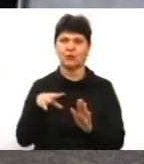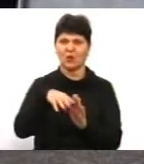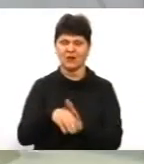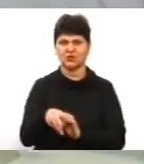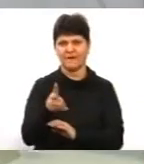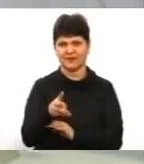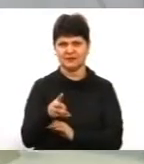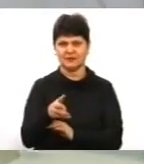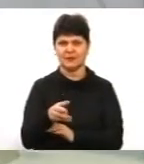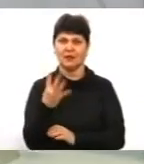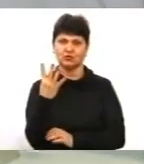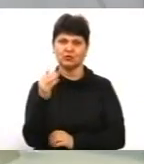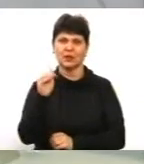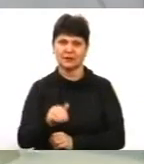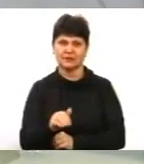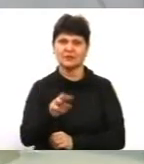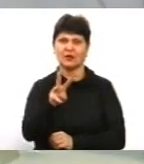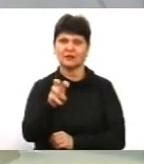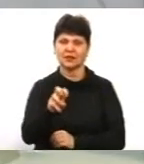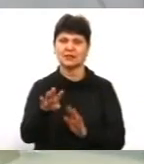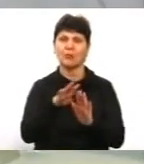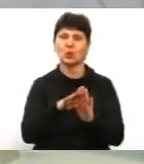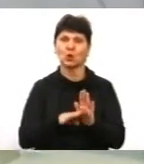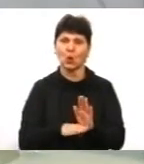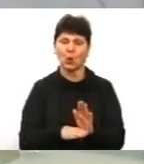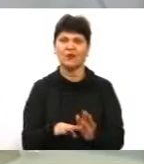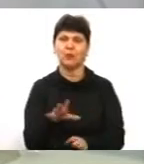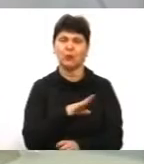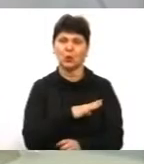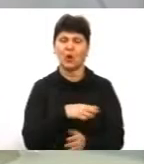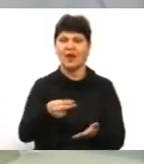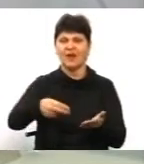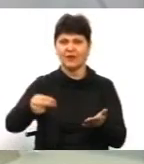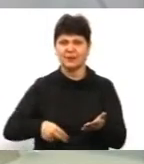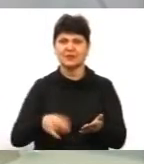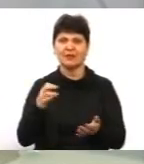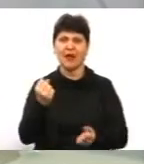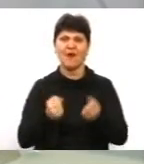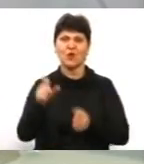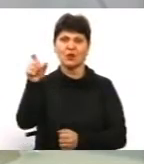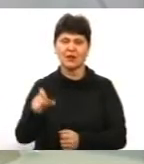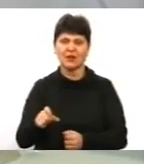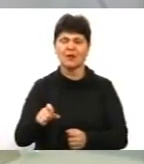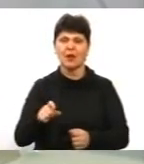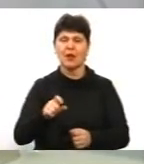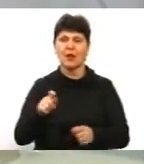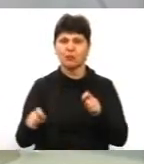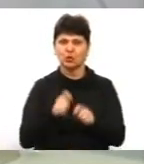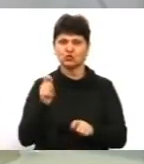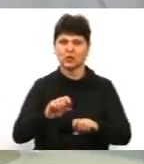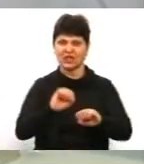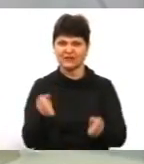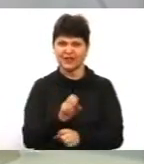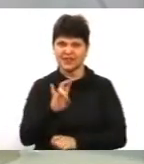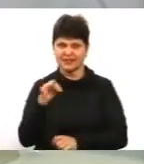4300 протоколів, які були виписані на водіїв, котрі порушили швидкісний режим, і ті